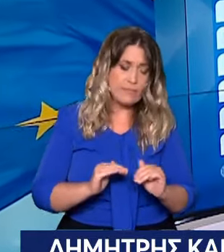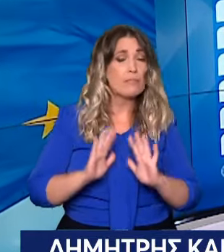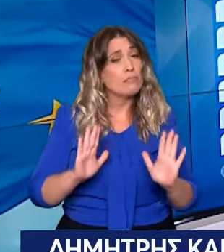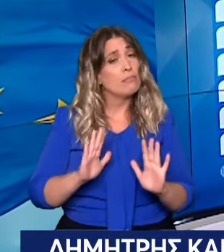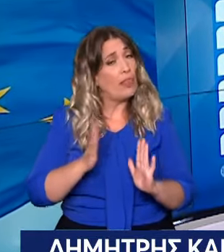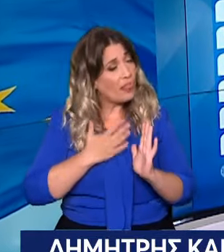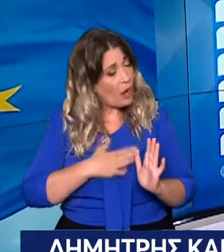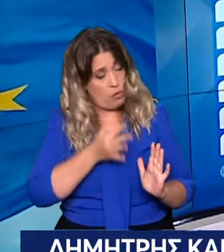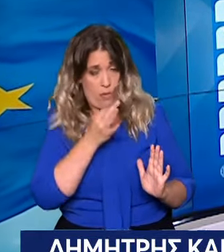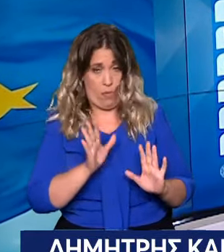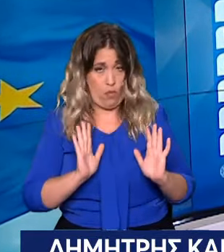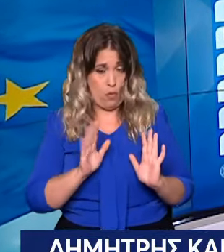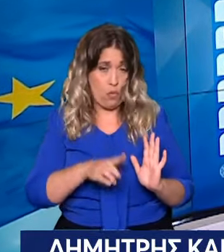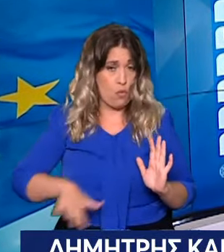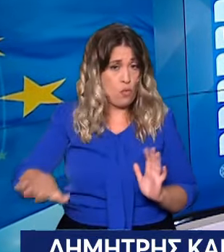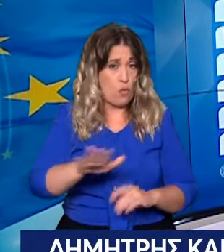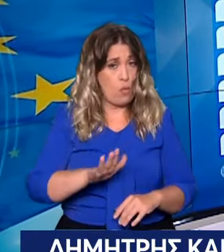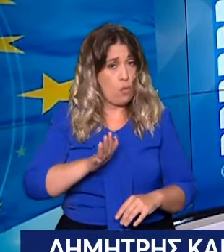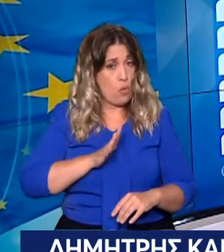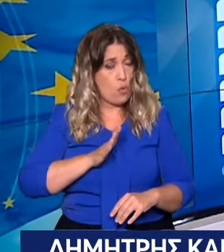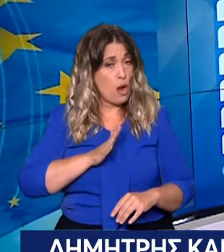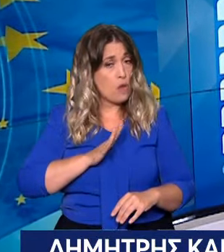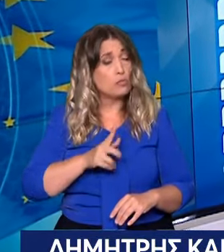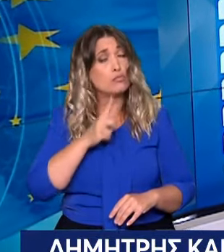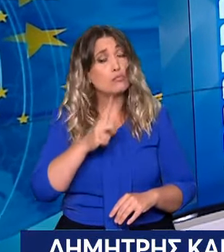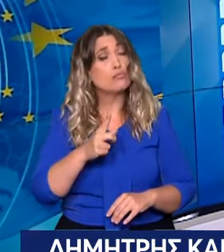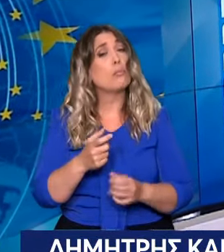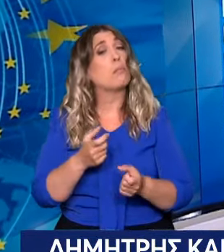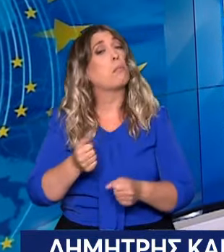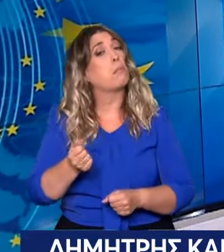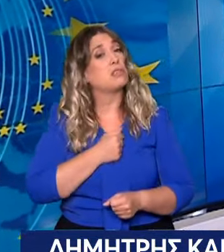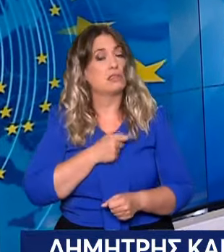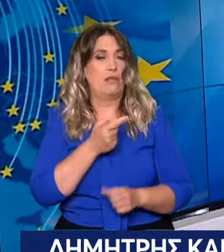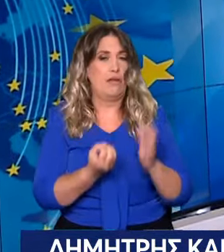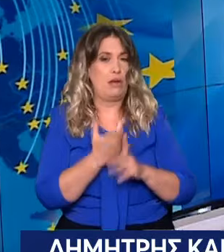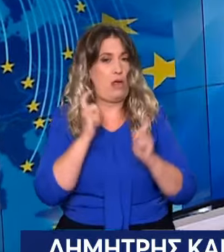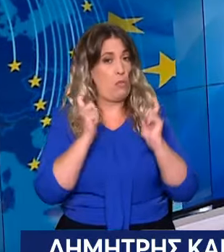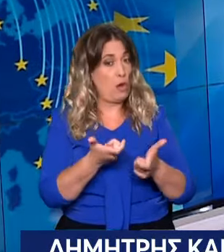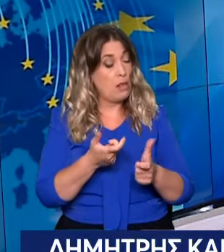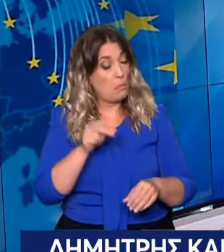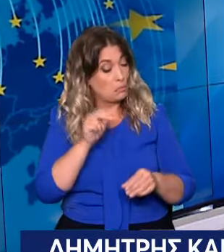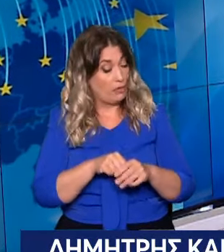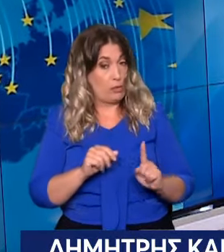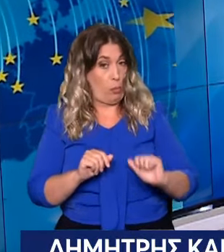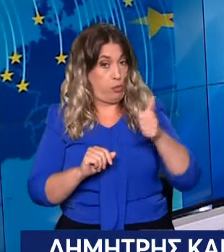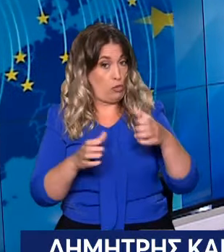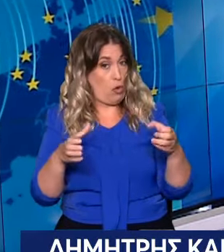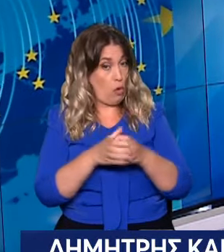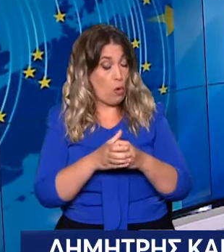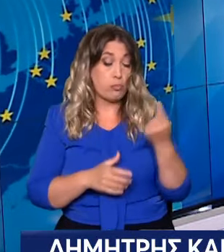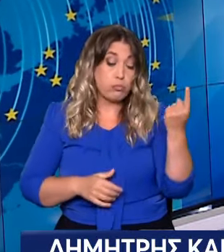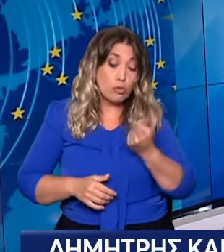λαός δεν ανέτρεψε τους συσχετισμούς. Η Νέα Δημοκρατία παραμένει μακραν πρώτο κόμμα και έχει ένα ποσοστό